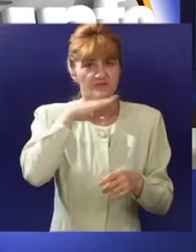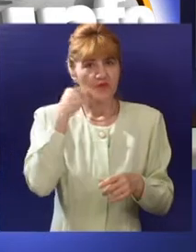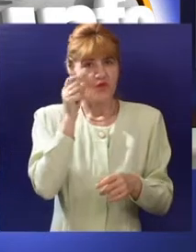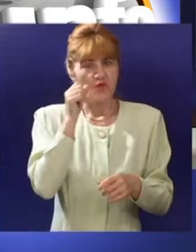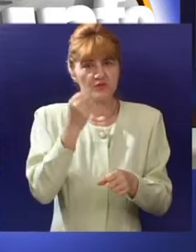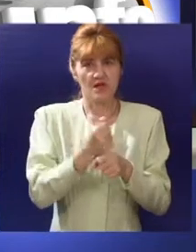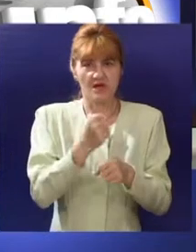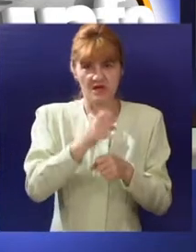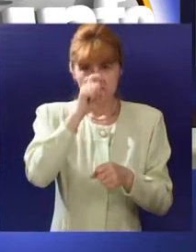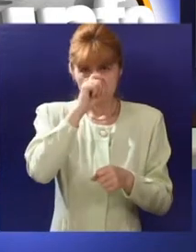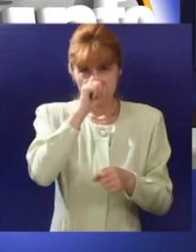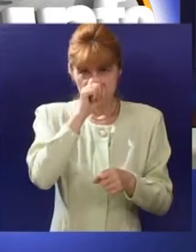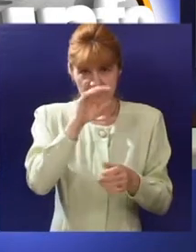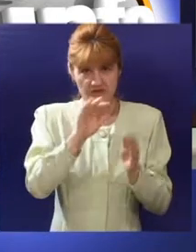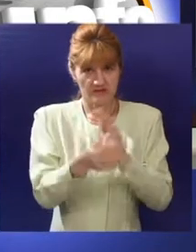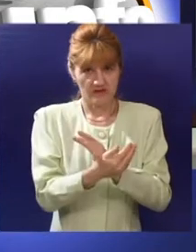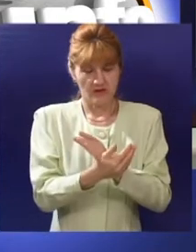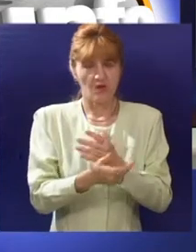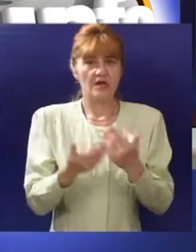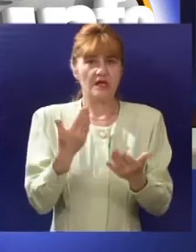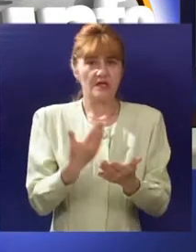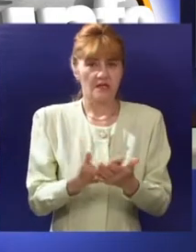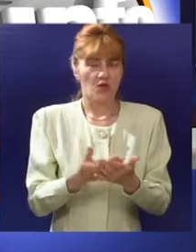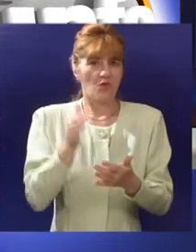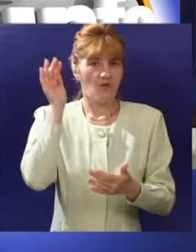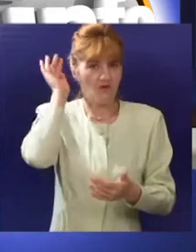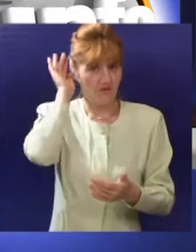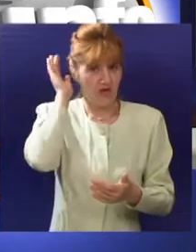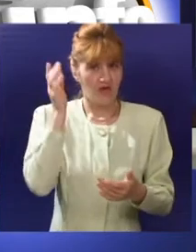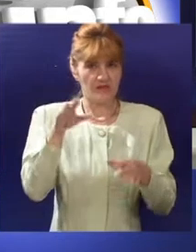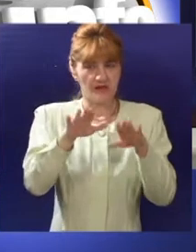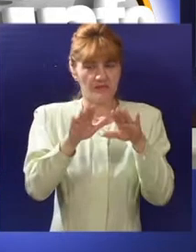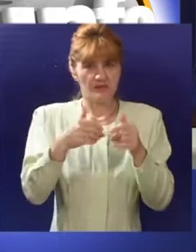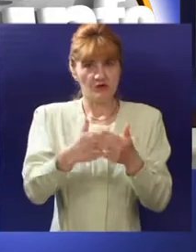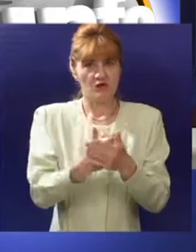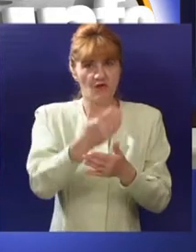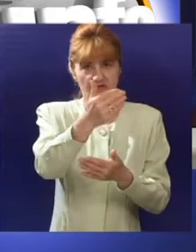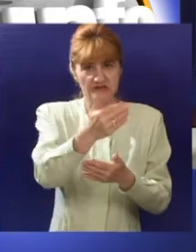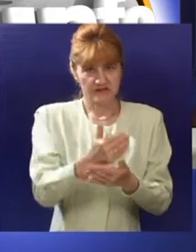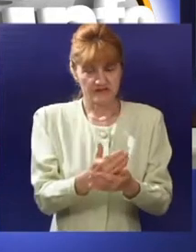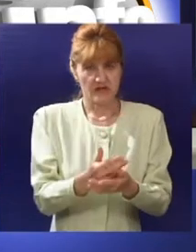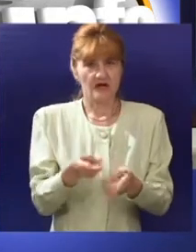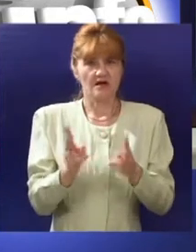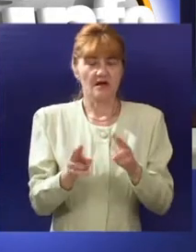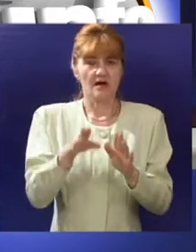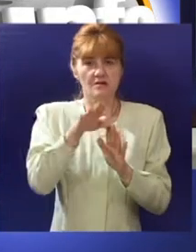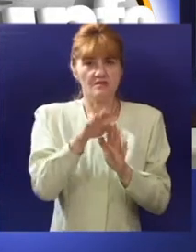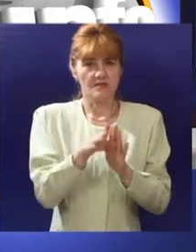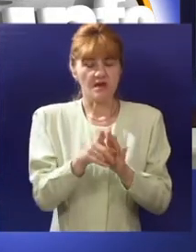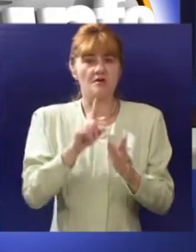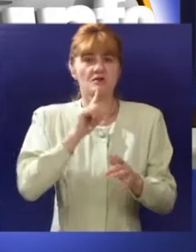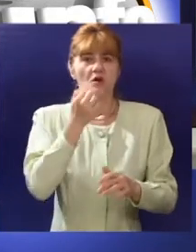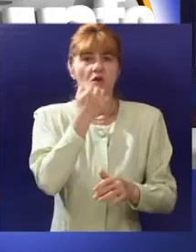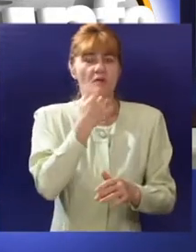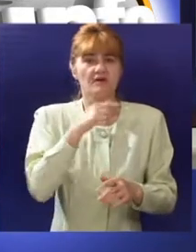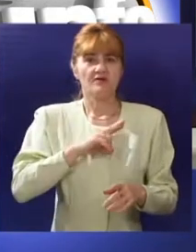radi na crno. Kako bi se ova statistika popravila, vlada Srbije usvojila je novu meru za podsticanje zapošljavanja, kojom će poslodavci u Srbiji